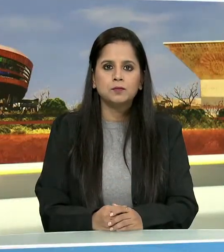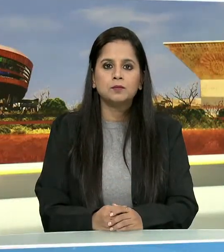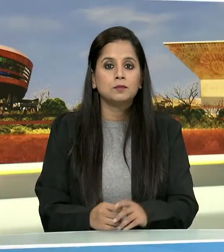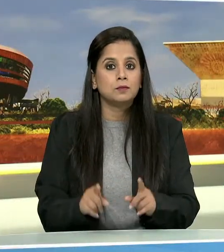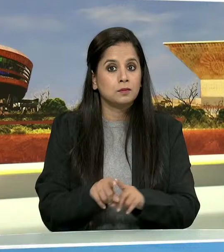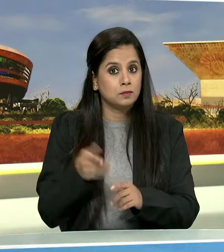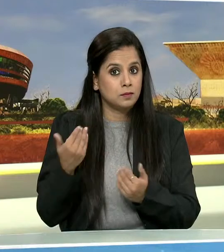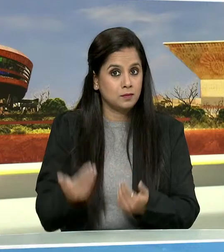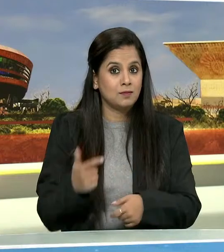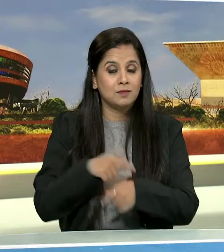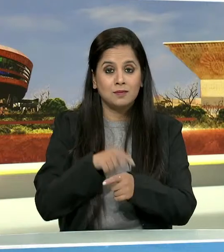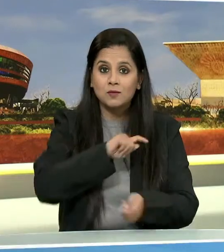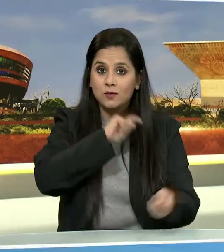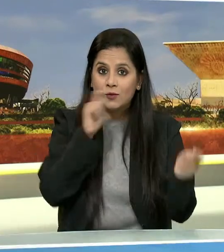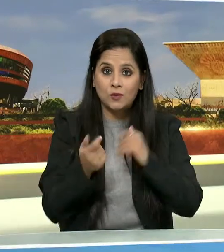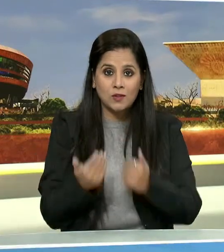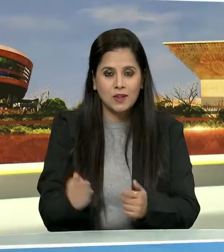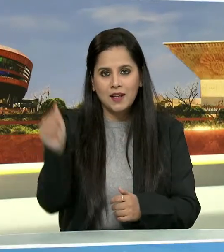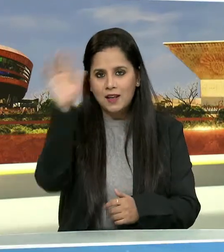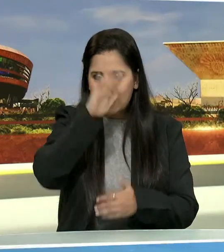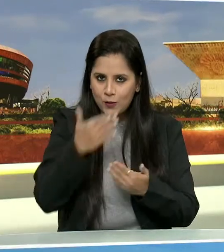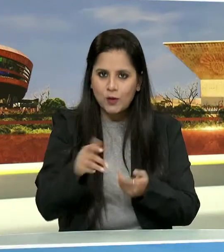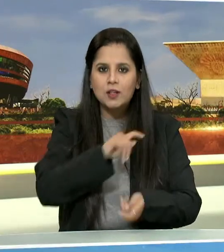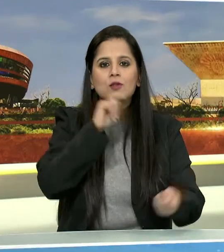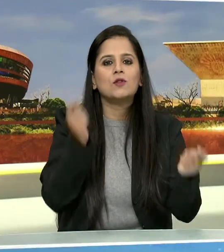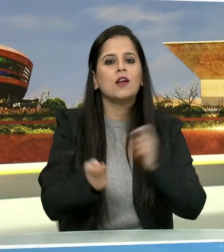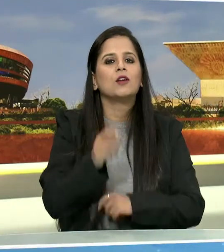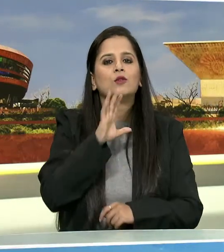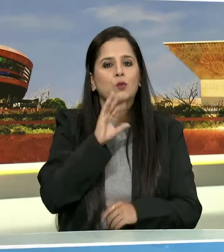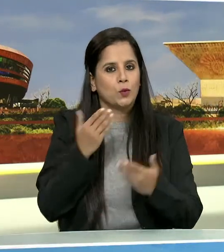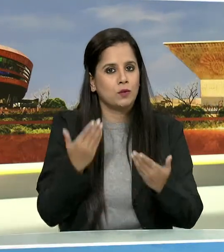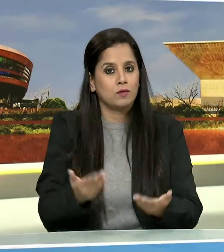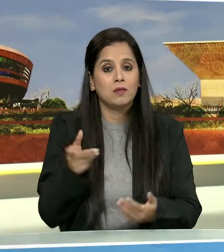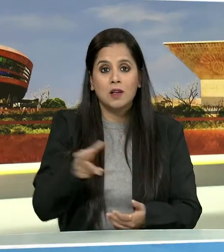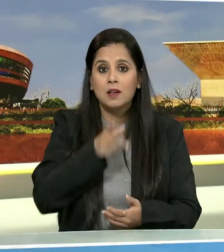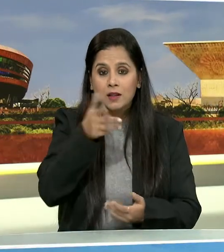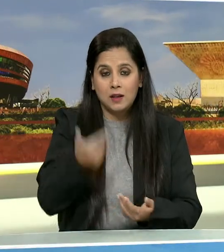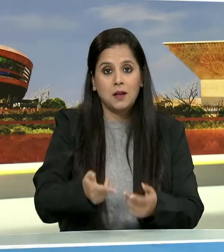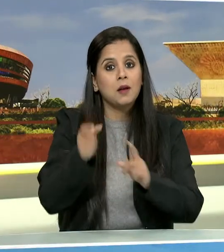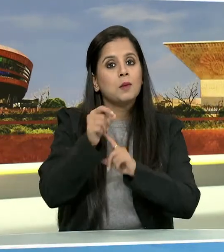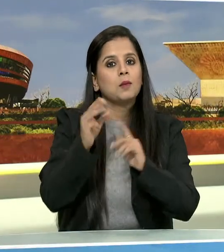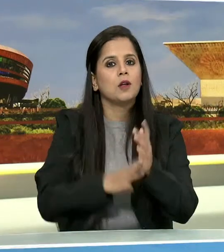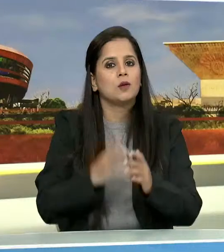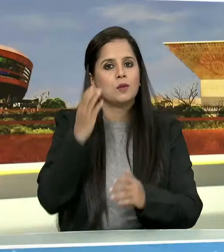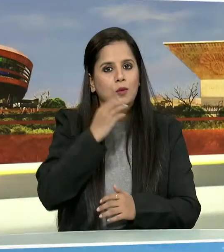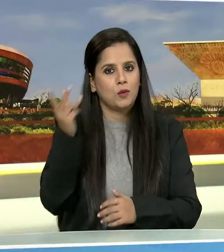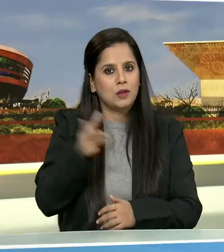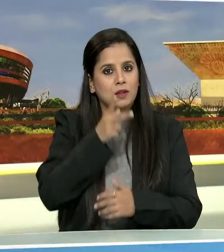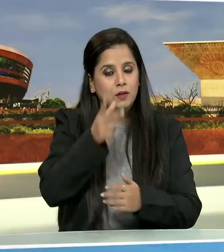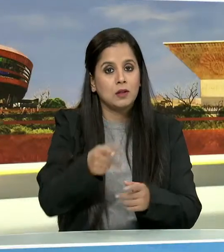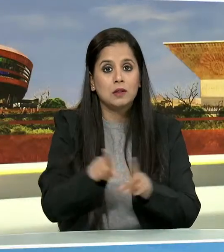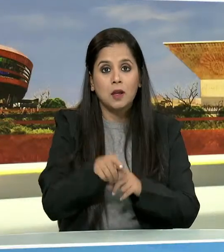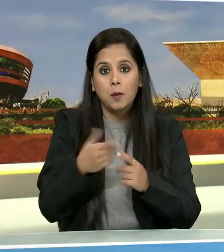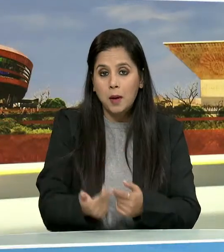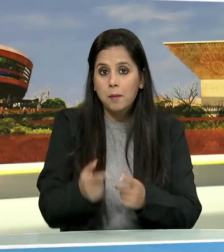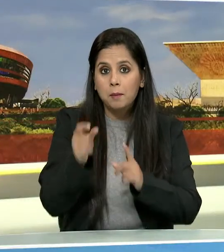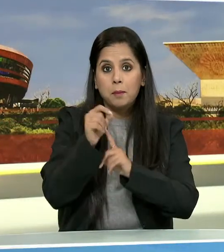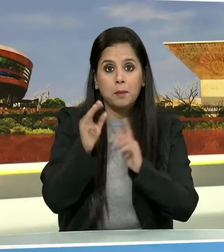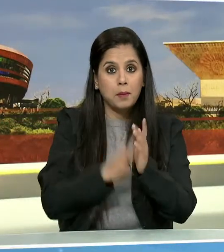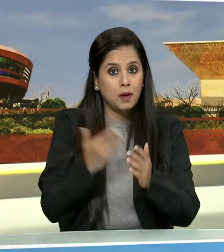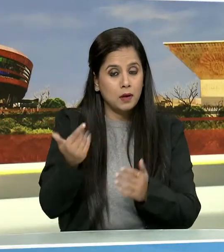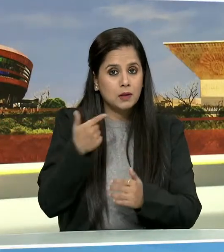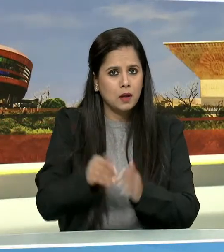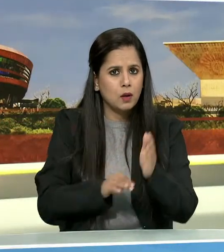अब समय बदल रहा है और भारत भी बदल रहा है यह कहना है प्रधान मंत्री नरेंद्र बोदी का साथ ही प्रधान मंत्री ने